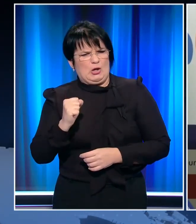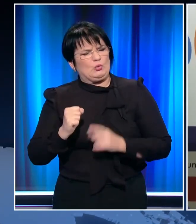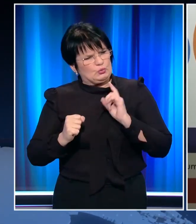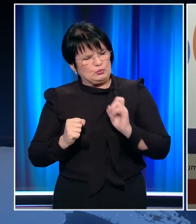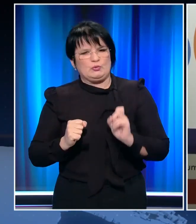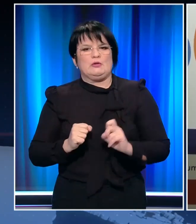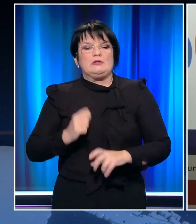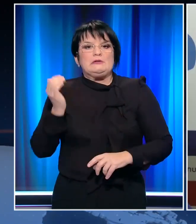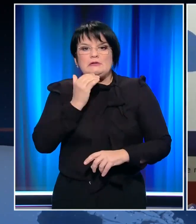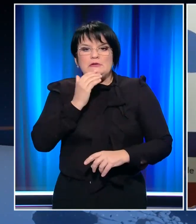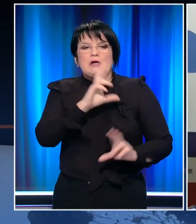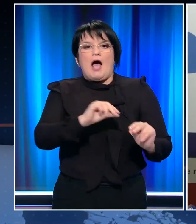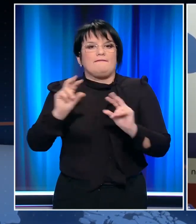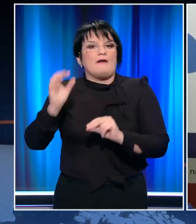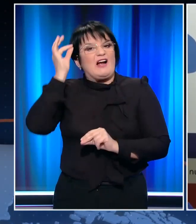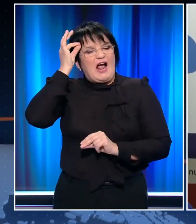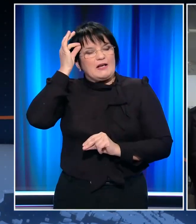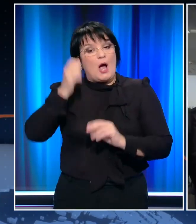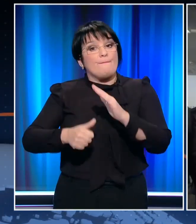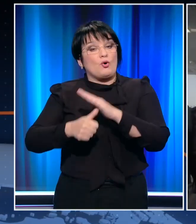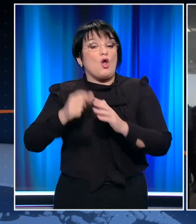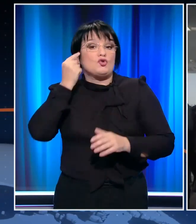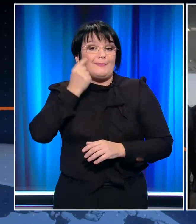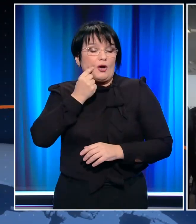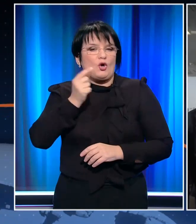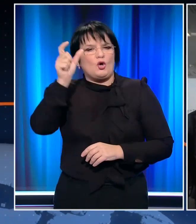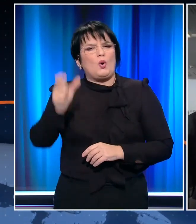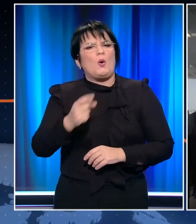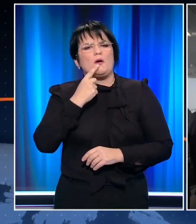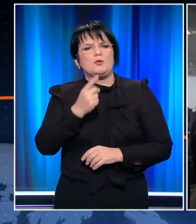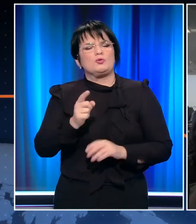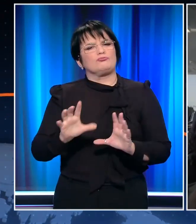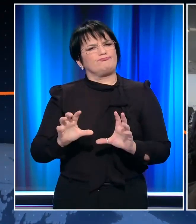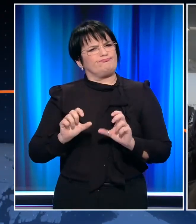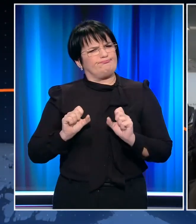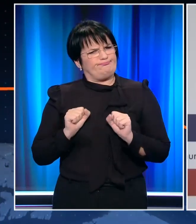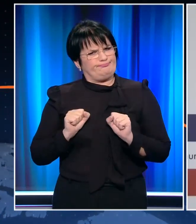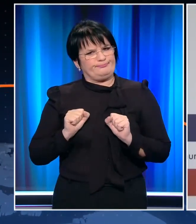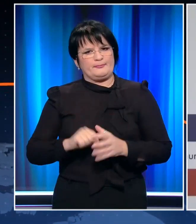Ανυπομονησία για το εμβόλιο και στη Γαλλία. Ο πρόεδρος Μακρόν όμως συνιστά αυτό συγκράτηση.